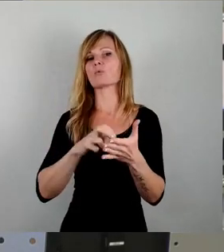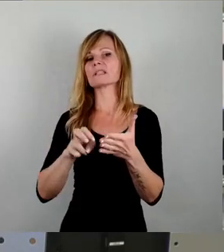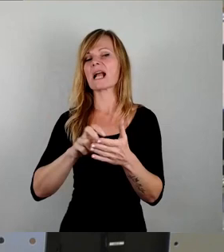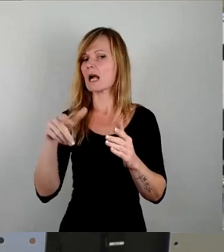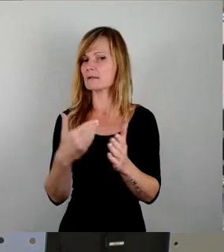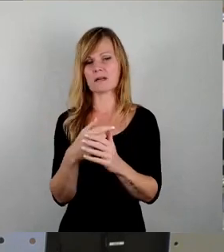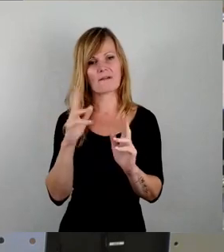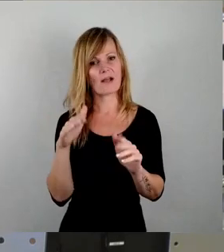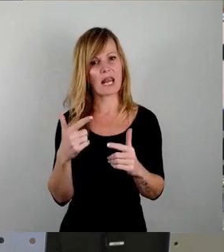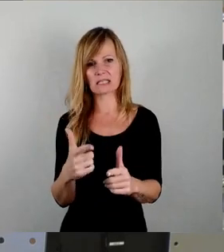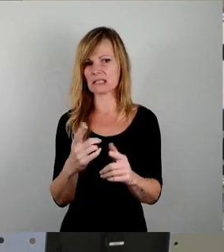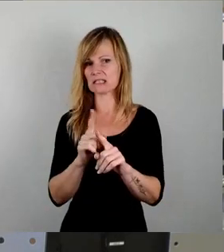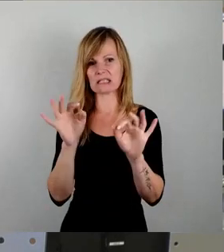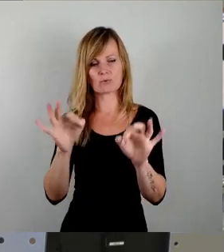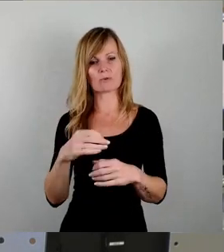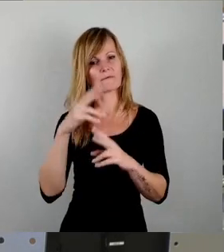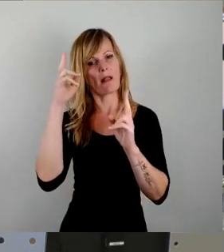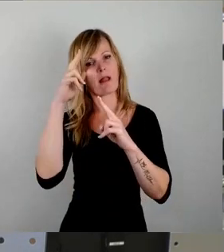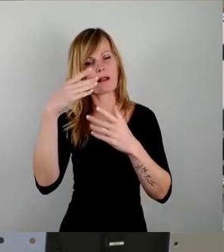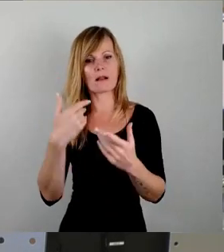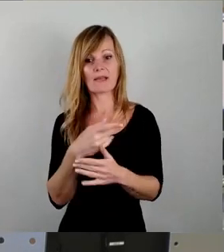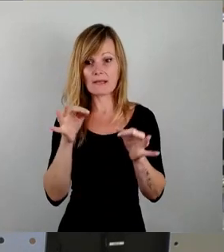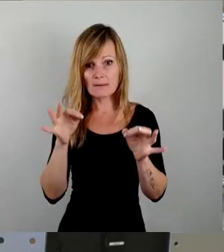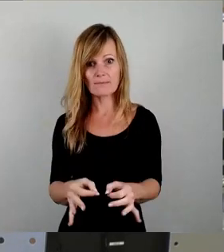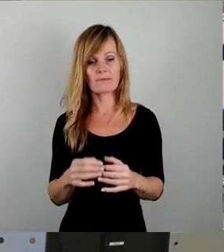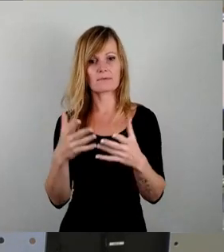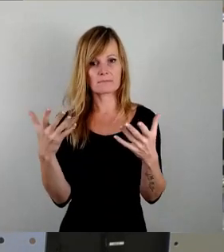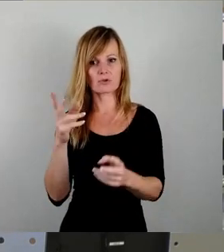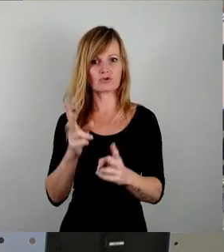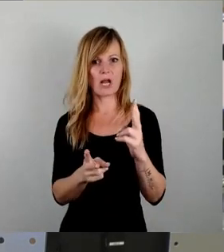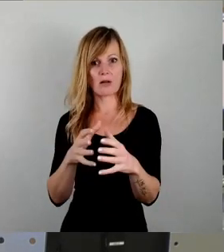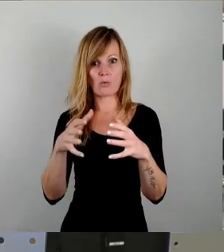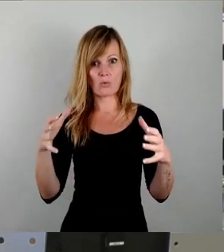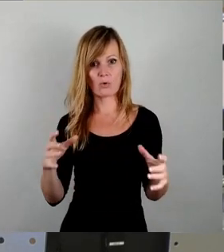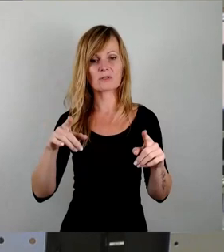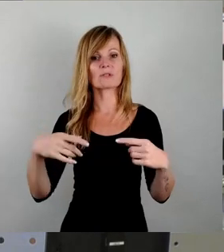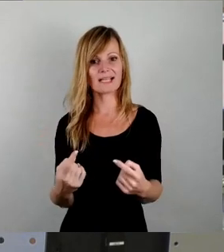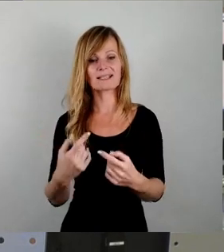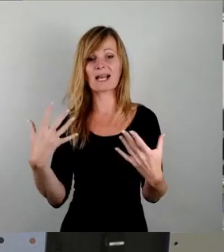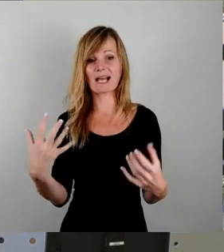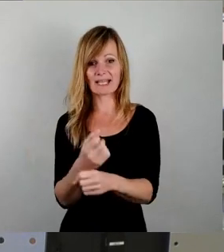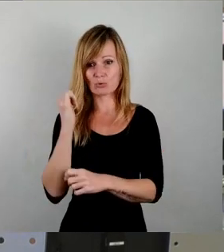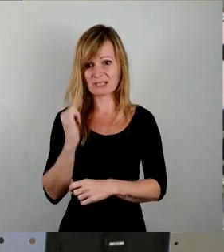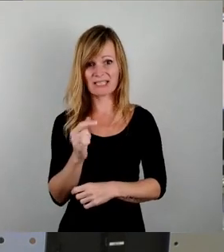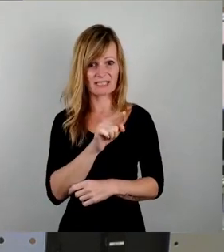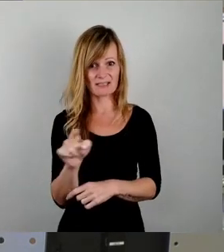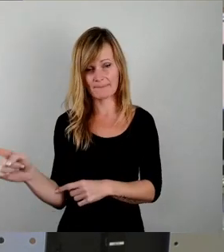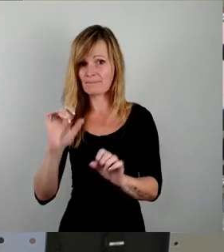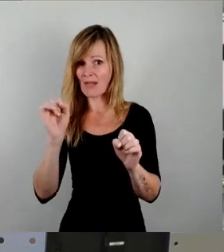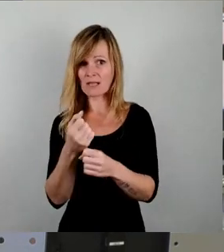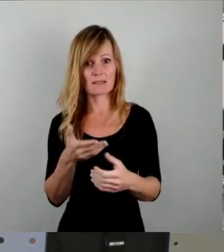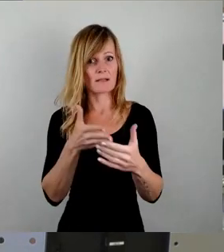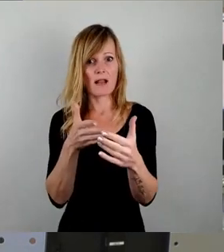Tritt ein Großschadensereignis ein und die Handlungsfähigkeit der Rettungsorganisationen wird durch die Tatsache